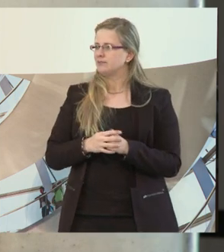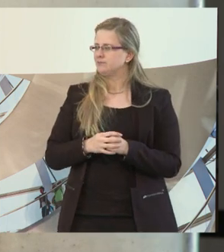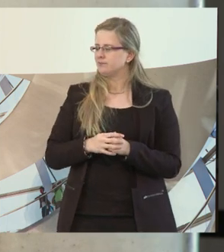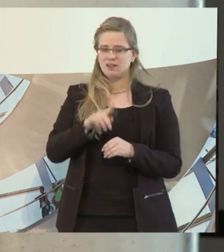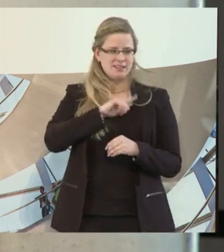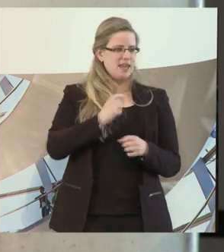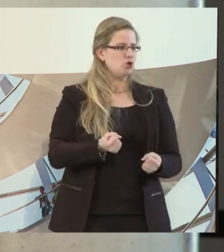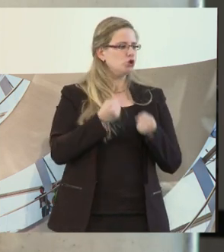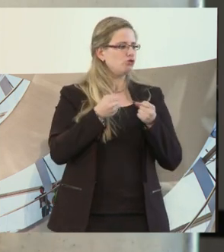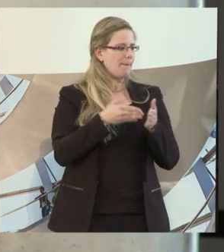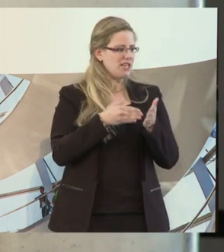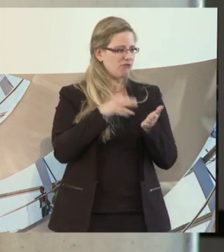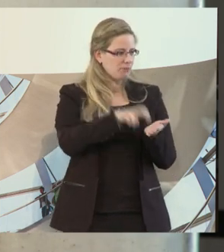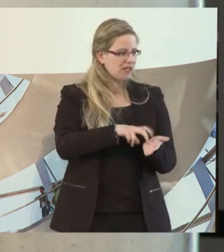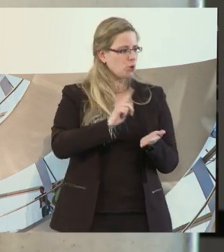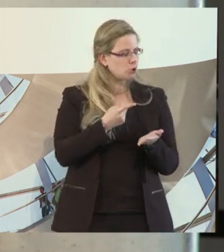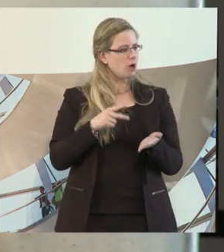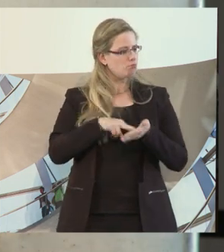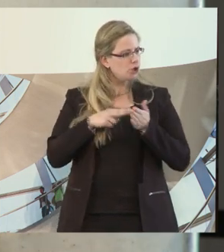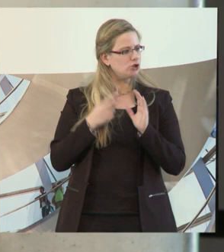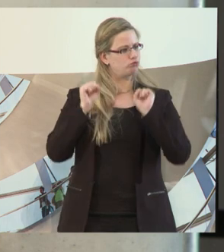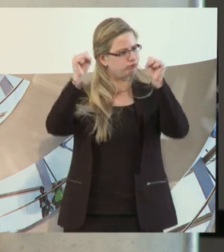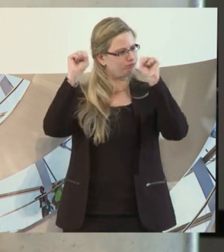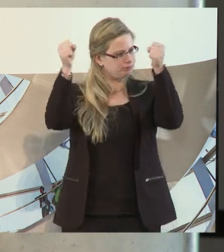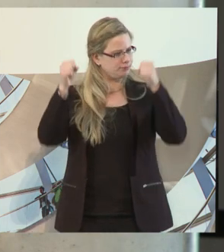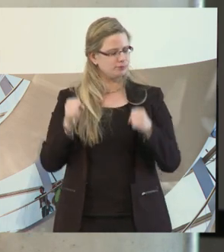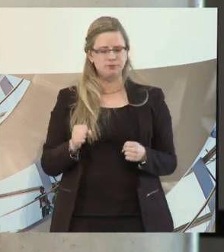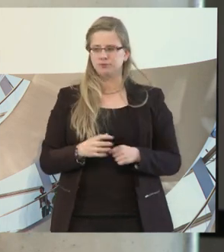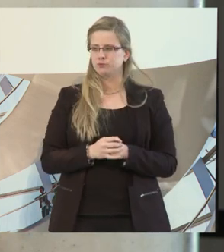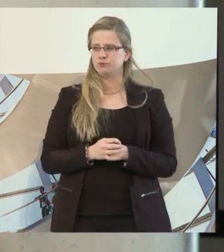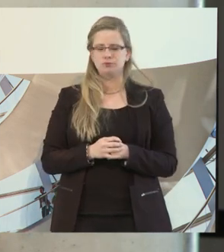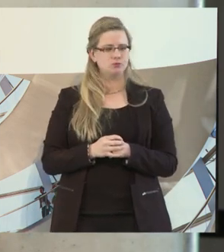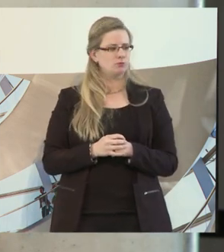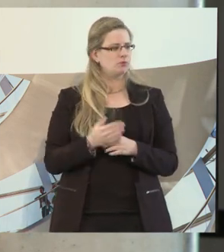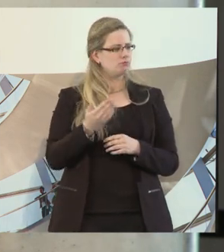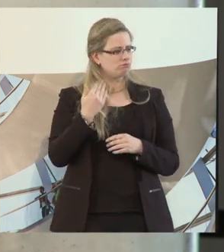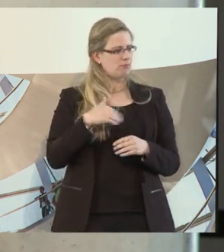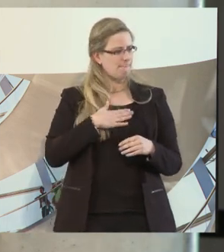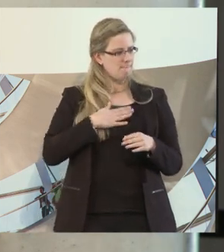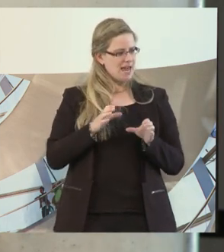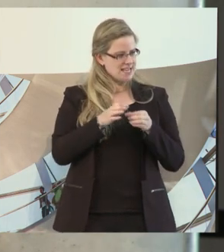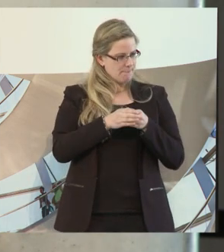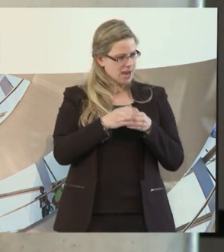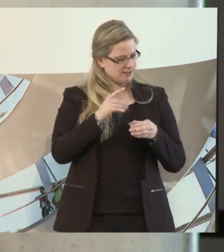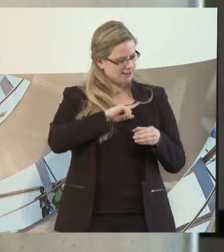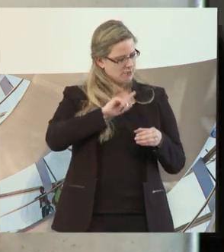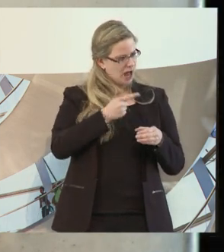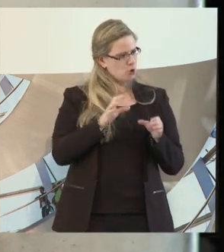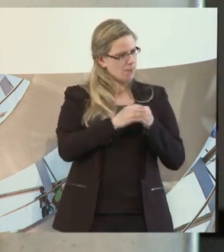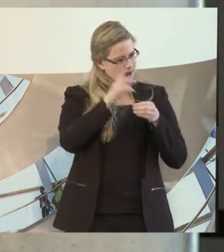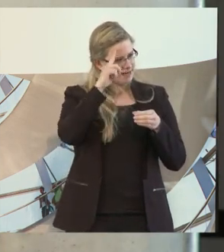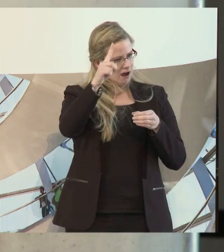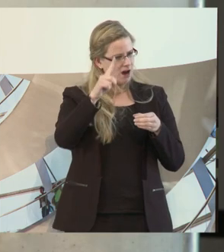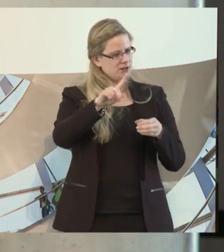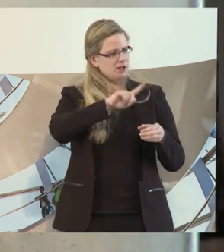Schwerbindernvertreter und auch als politischer Akteur, ich bin auch zu Hause noch in meiner Gemeinde, als Gemeinderat schon über 20 Jahre tätig,